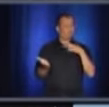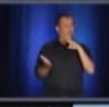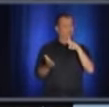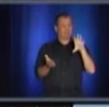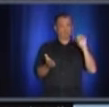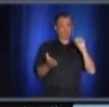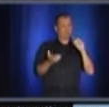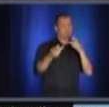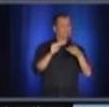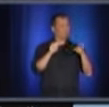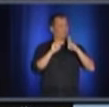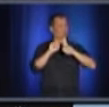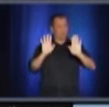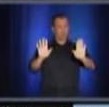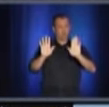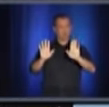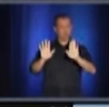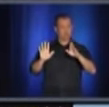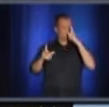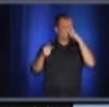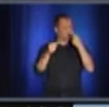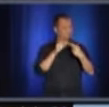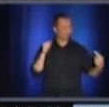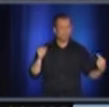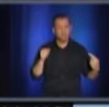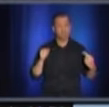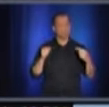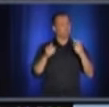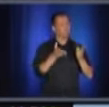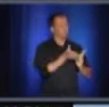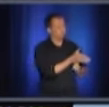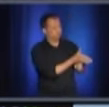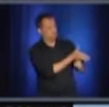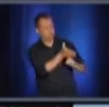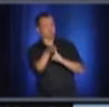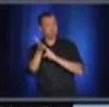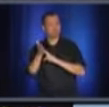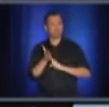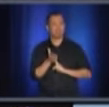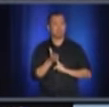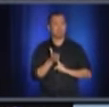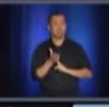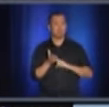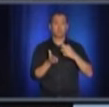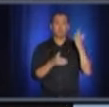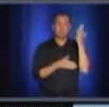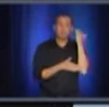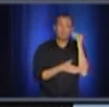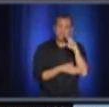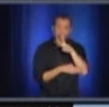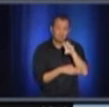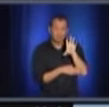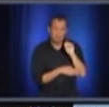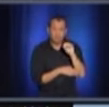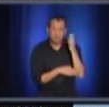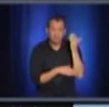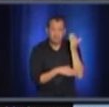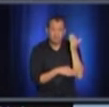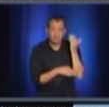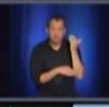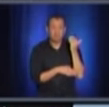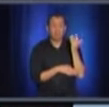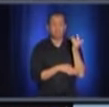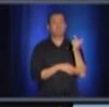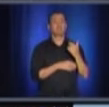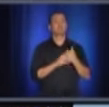c'était trop de gens. Pourriez-vous expliquer, est-ce que la logique, c'est que parce que nous avons un nombre de